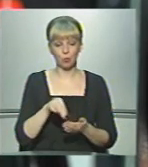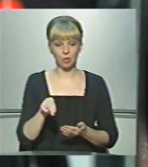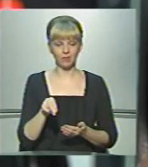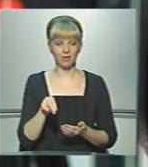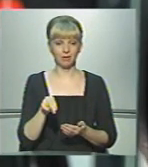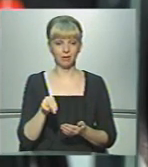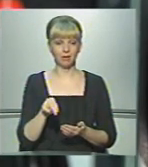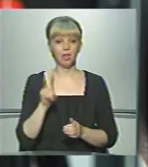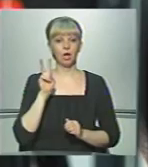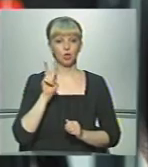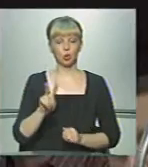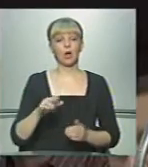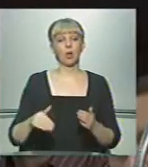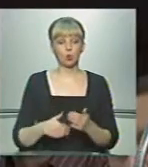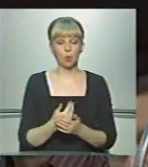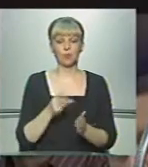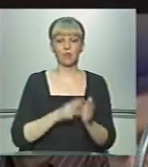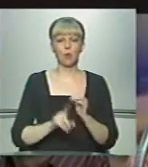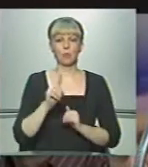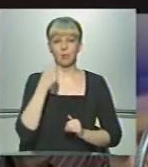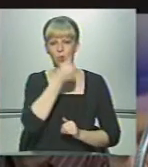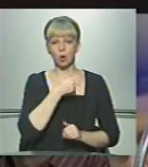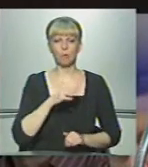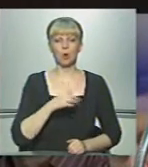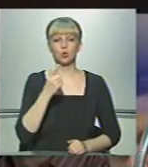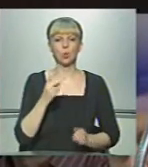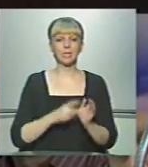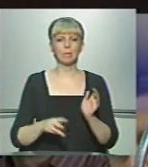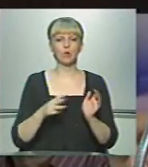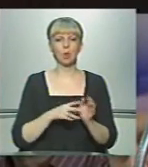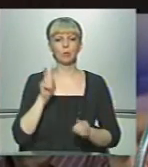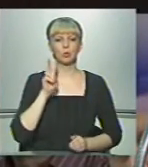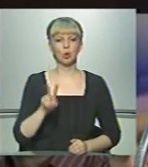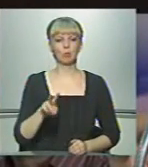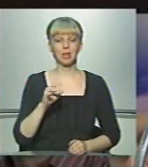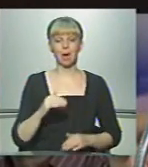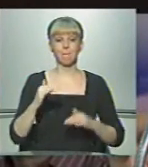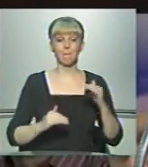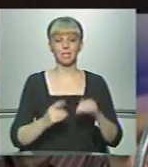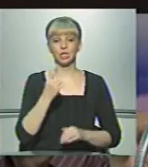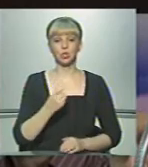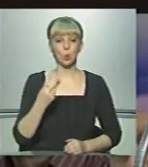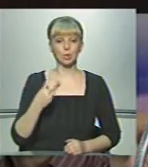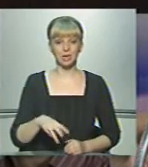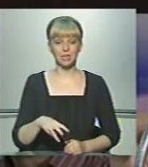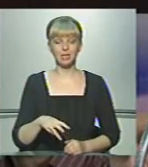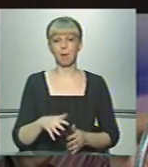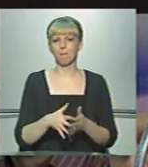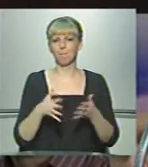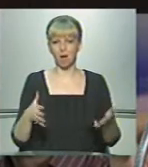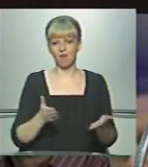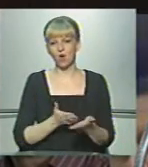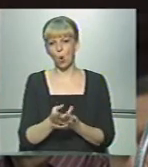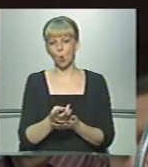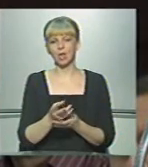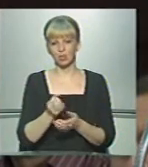тролейбусів нових. В 81-му році було 178 тролейбусів на балансі, 130 максимум виходило